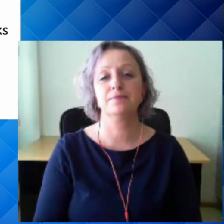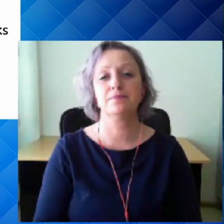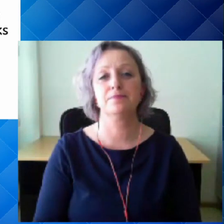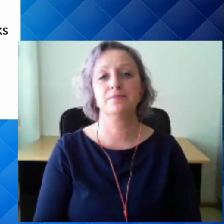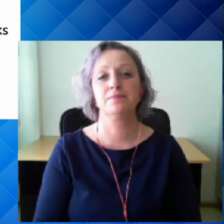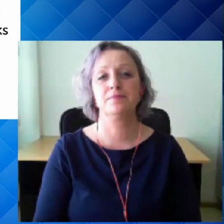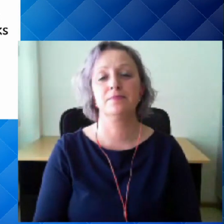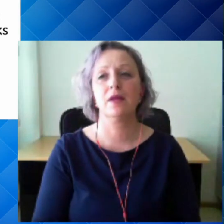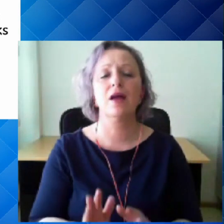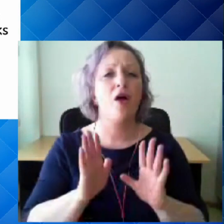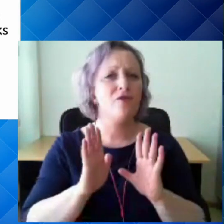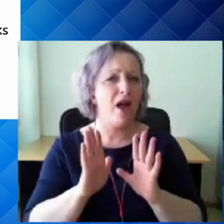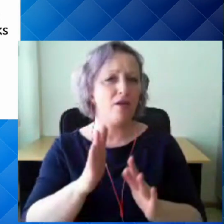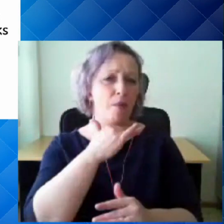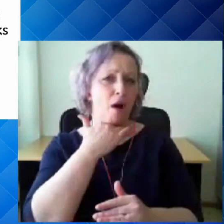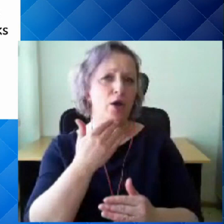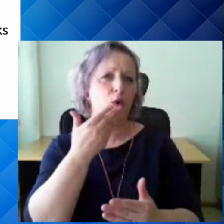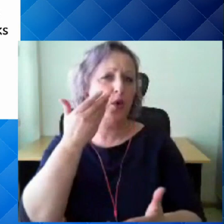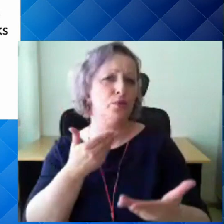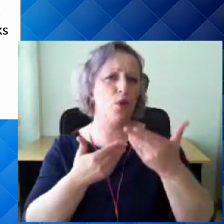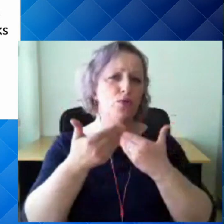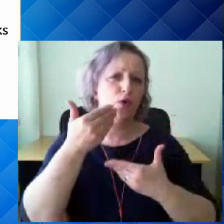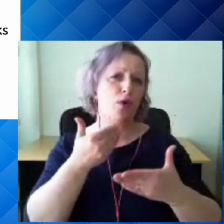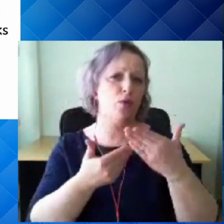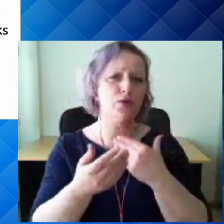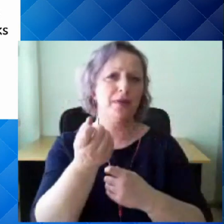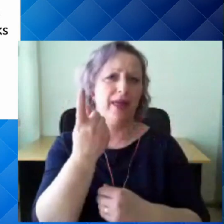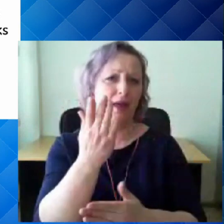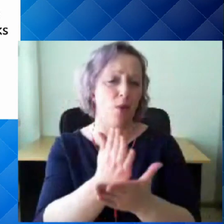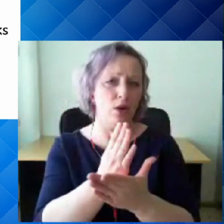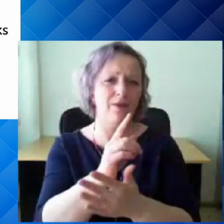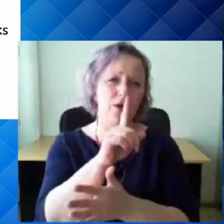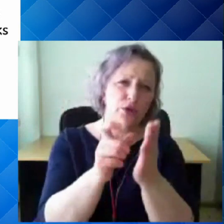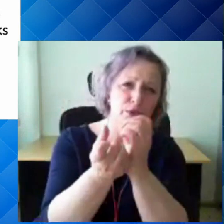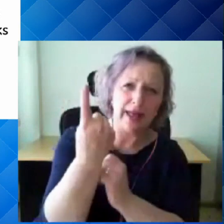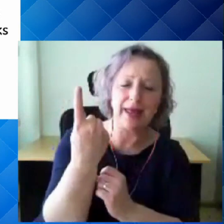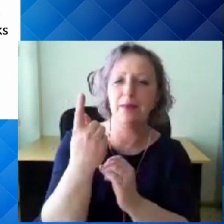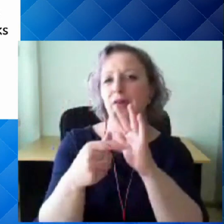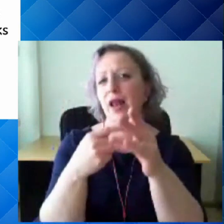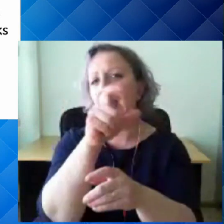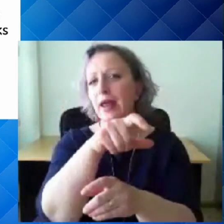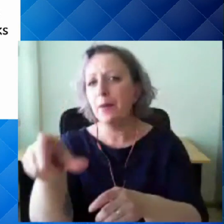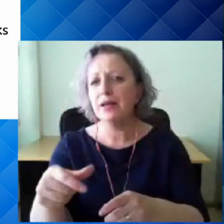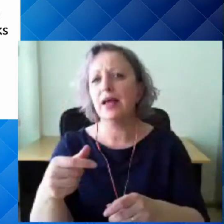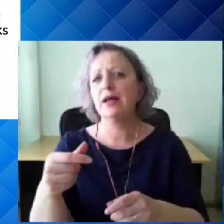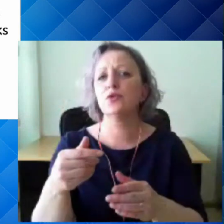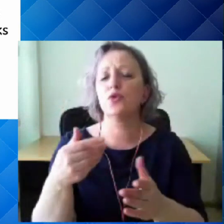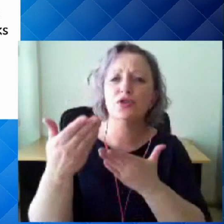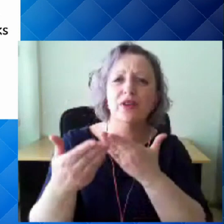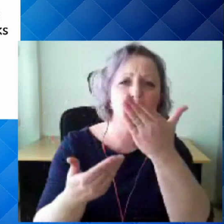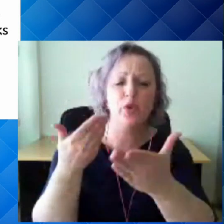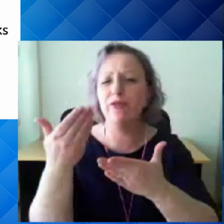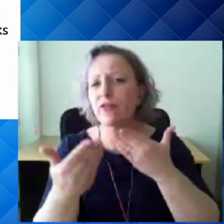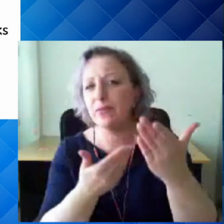Hästi palju küsimusi on tekinud ja tekib ja inimesed küsivad teemal,